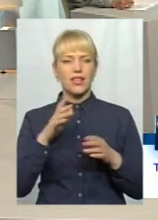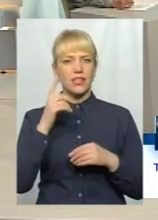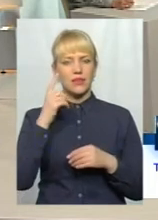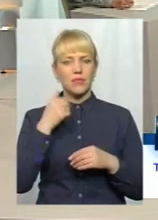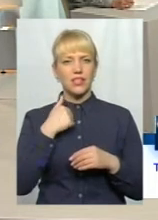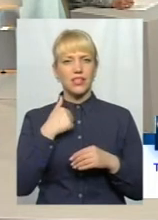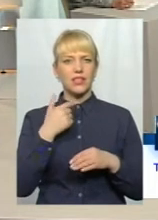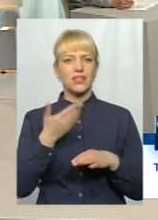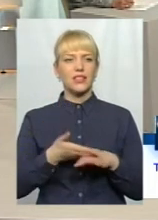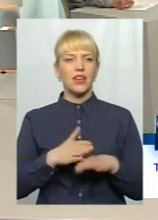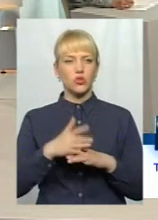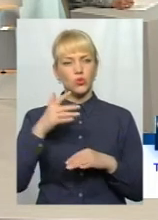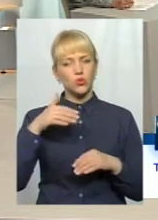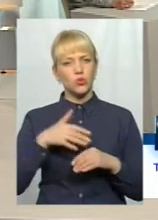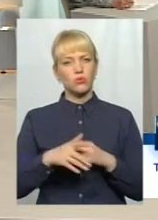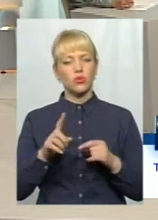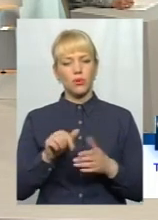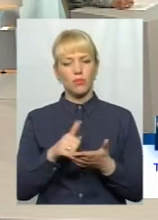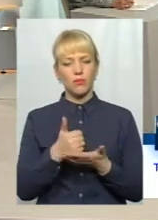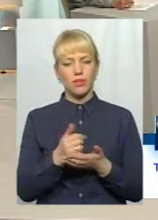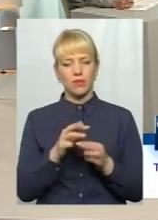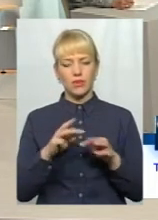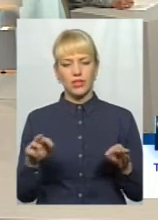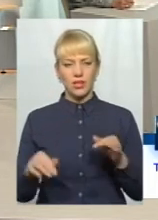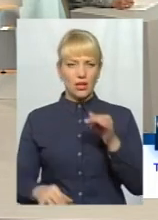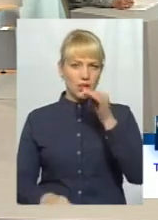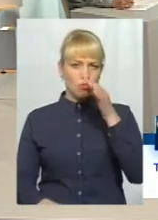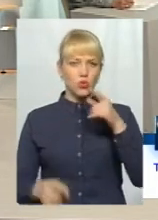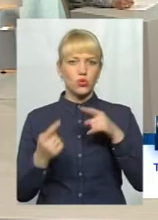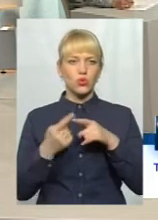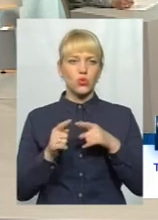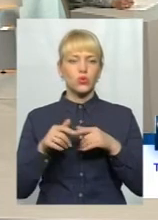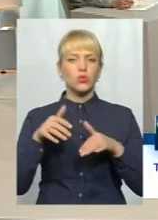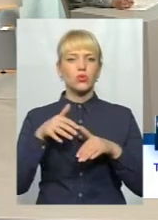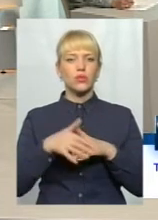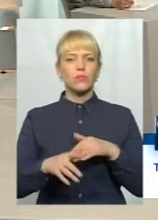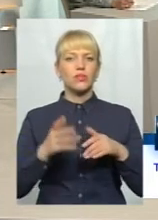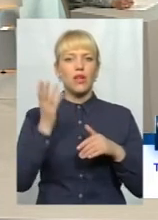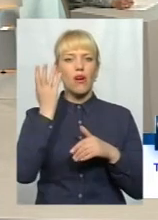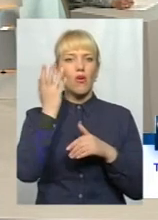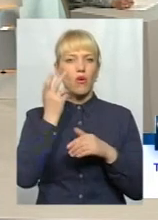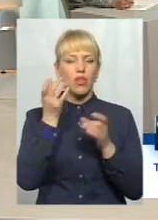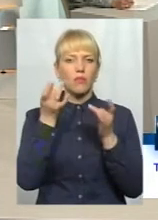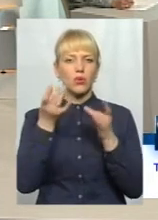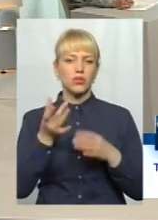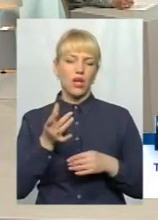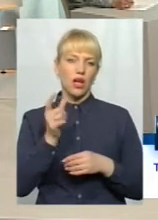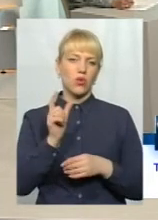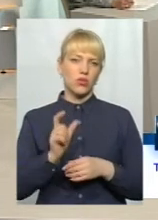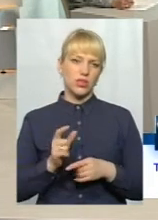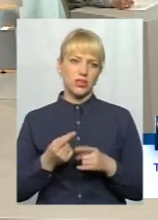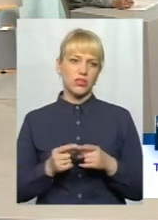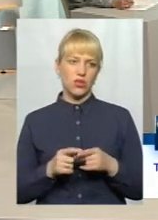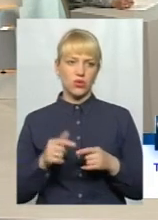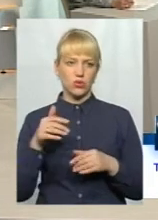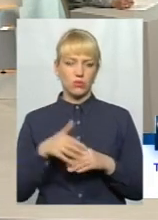тяжко навіть зрозуміти, що прем'єр-міністр і рішення можуть цього зрозуміти, коли проста феретична людина Хмельницького це розуміє. Ви